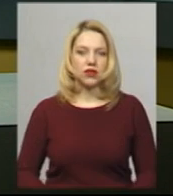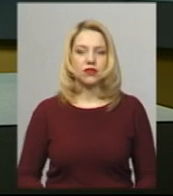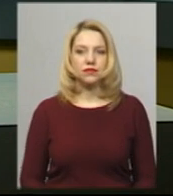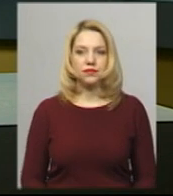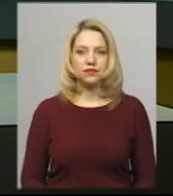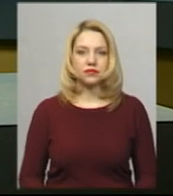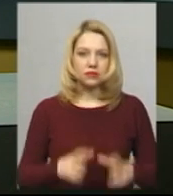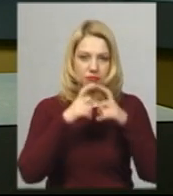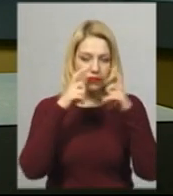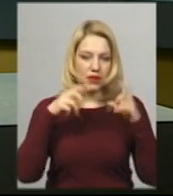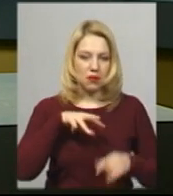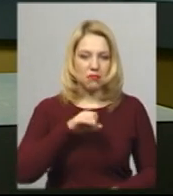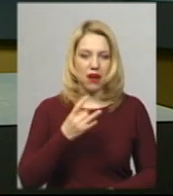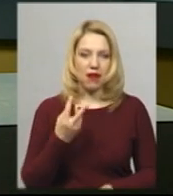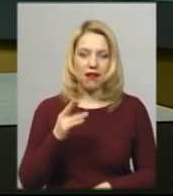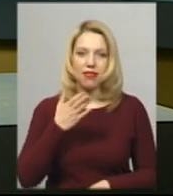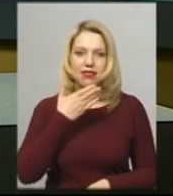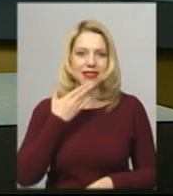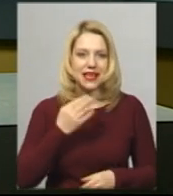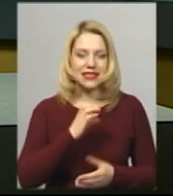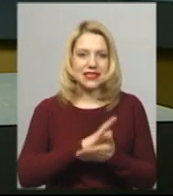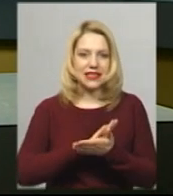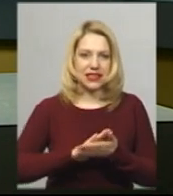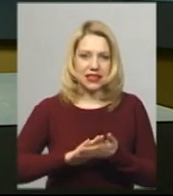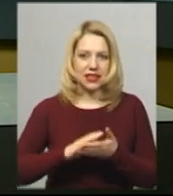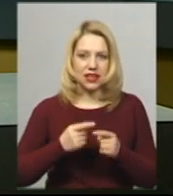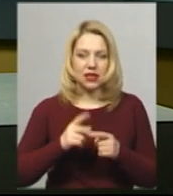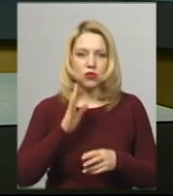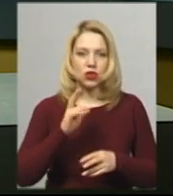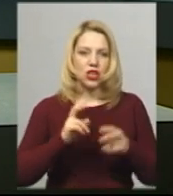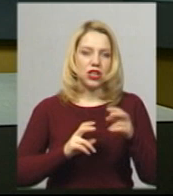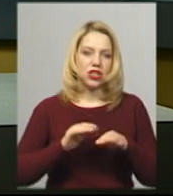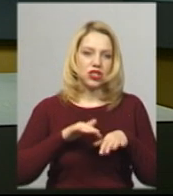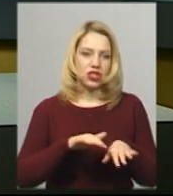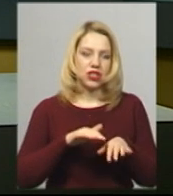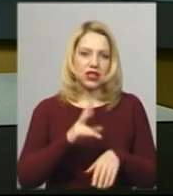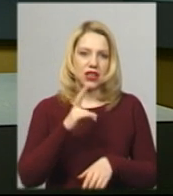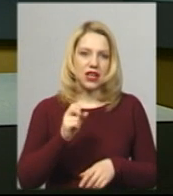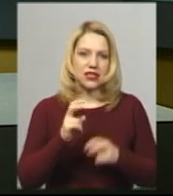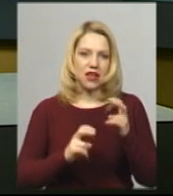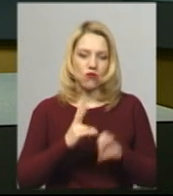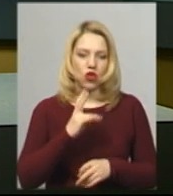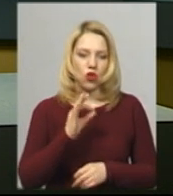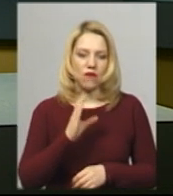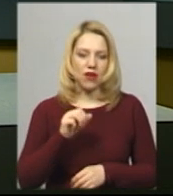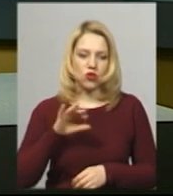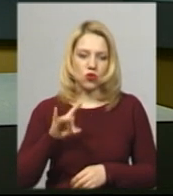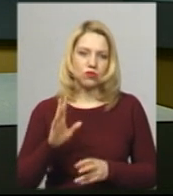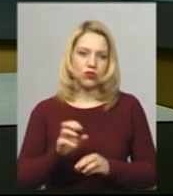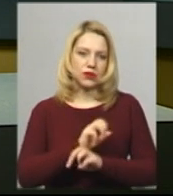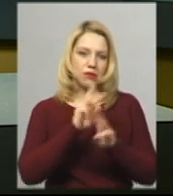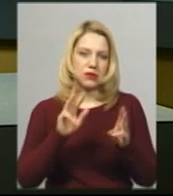Марливі нестерильні маски шиють на Хмельницькому заводі «Новатор». Ними безкоштовно забезпечують своїх працівників та всіх